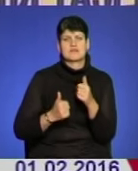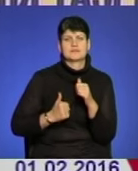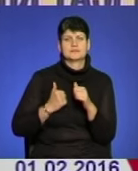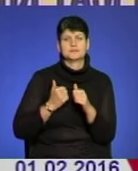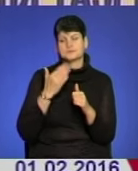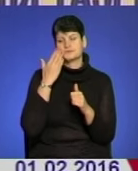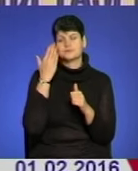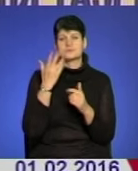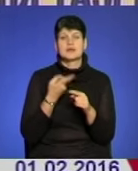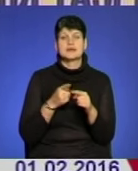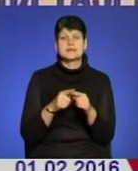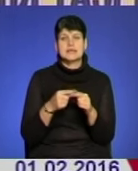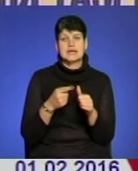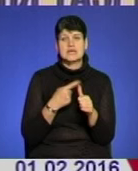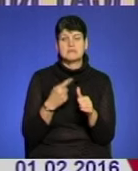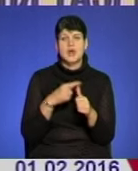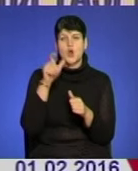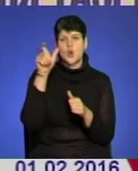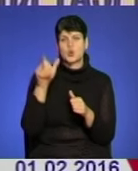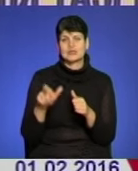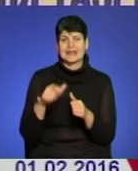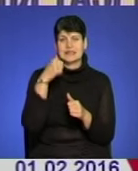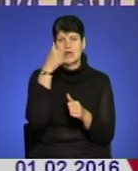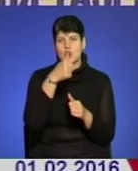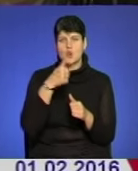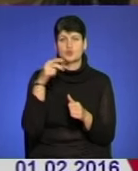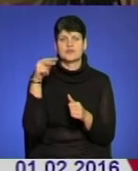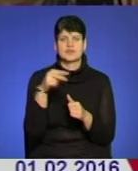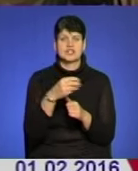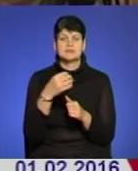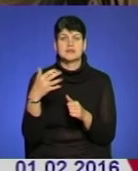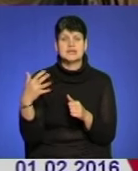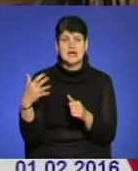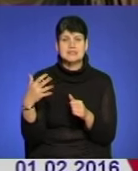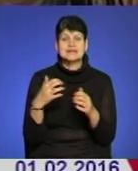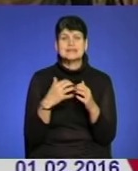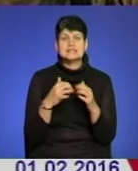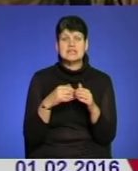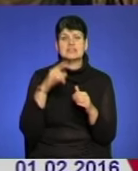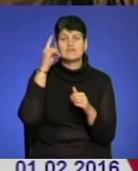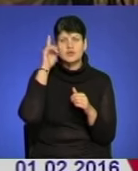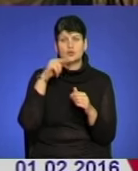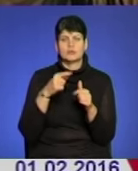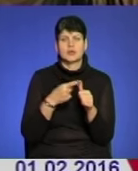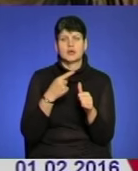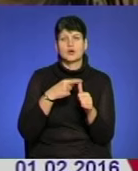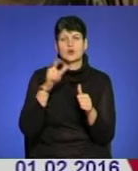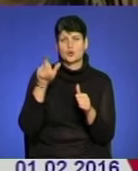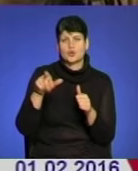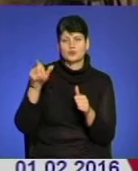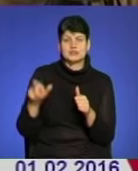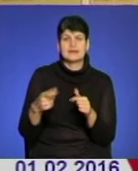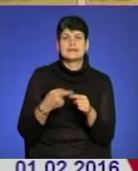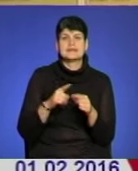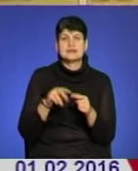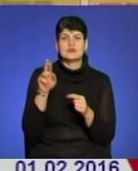нести оце ім'я «Людина року-2015». Серед найвідоміших імен цьогорічних лауреатів конкурсу